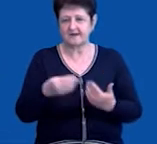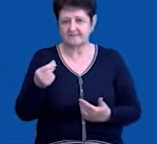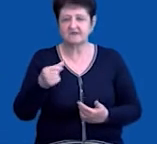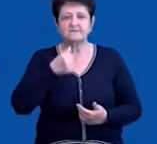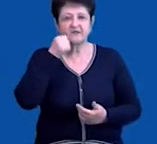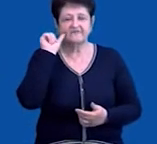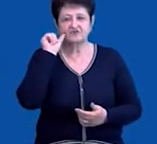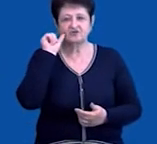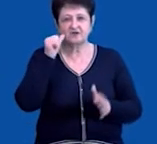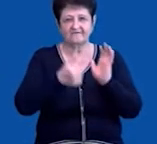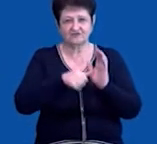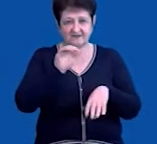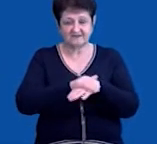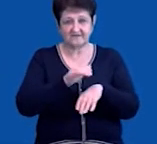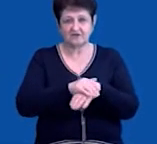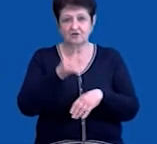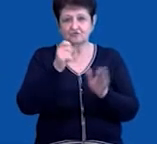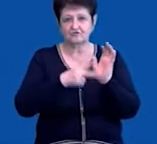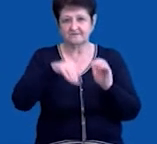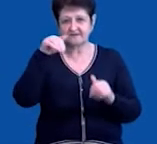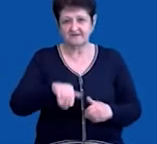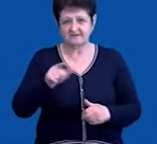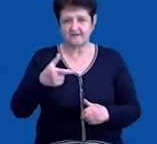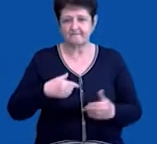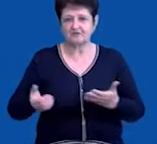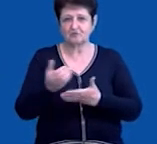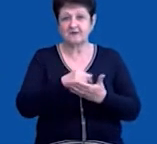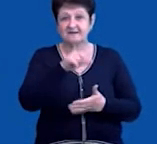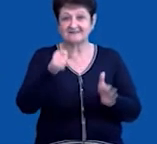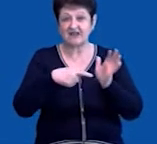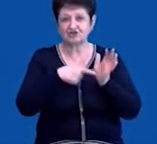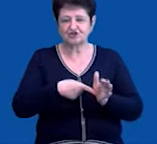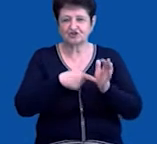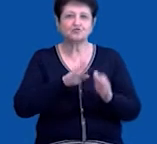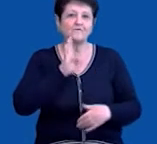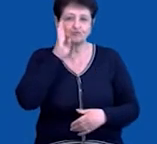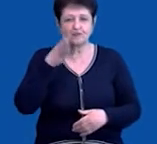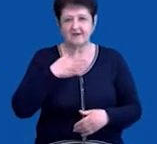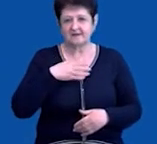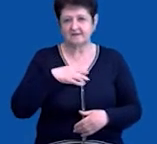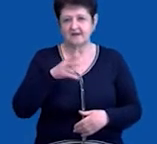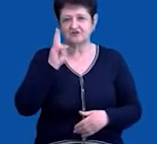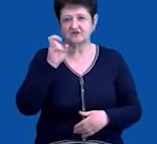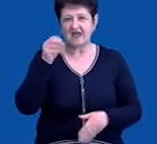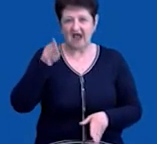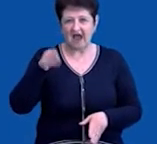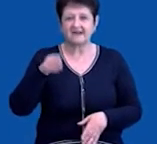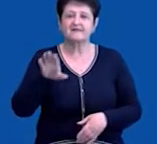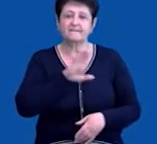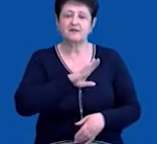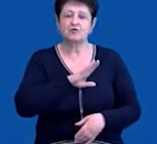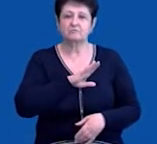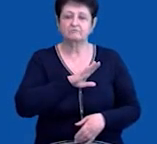в 6 ввечері. 170 тисяч гривень ми зібрали за 6 годин. Уже втром на нашій карті було